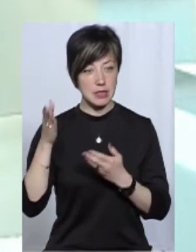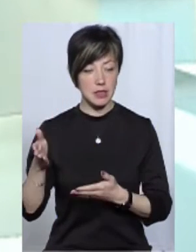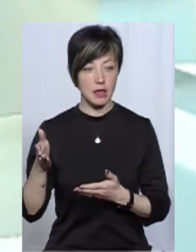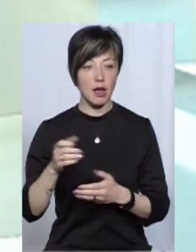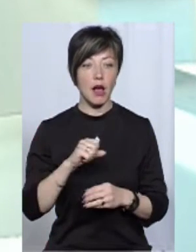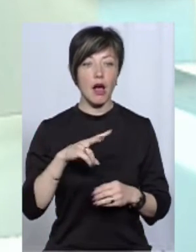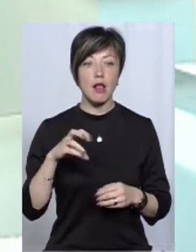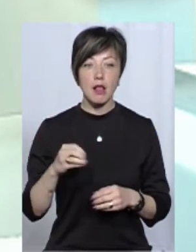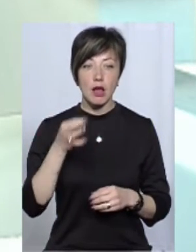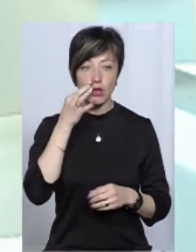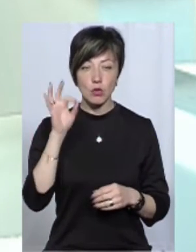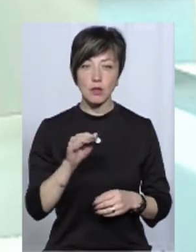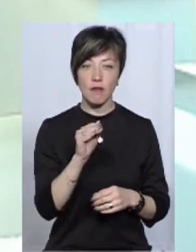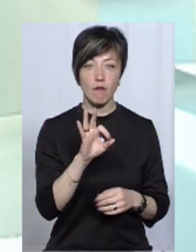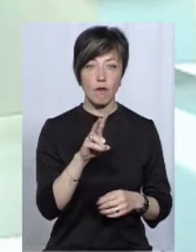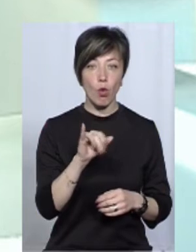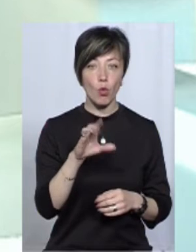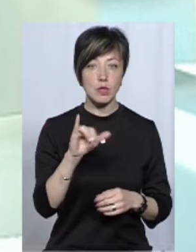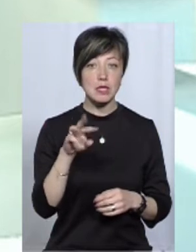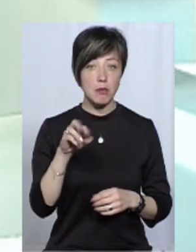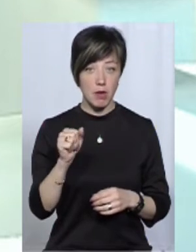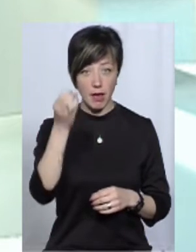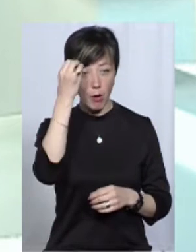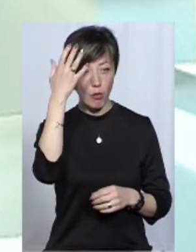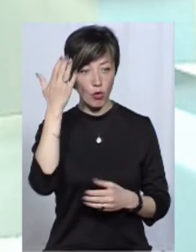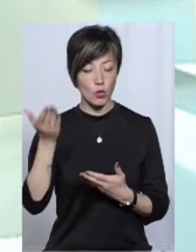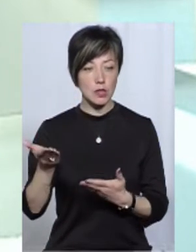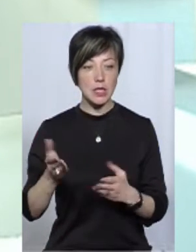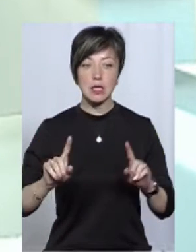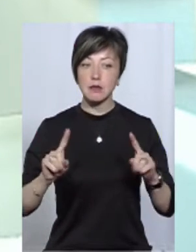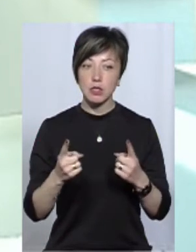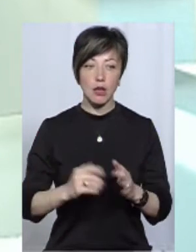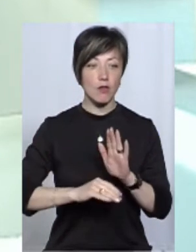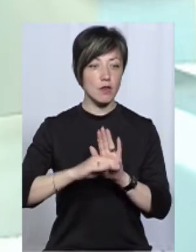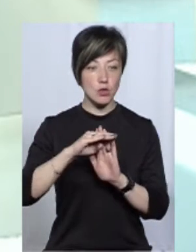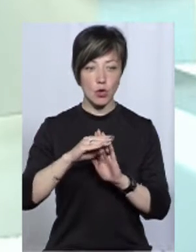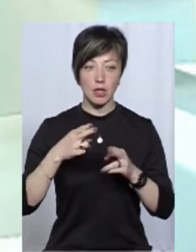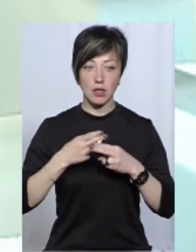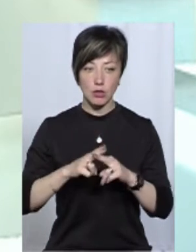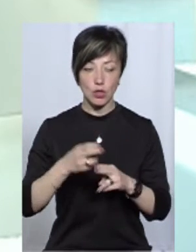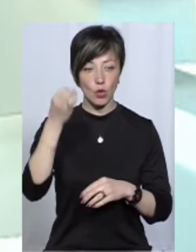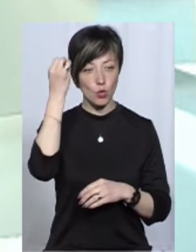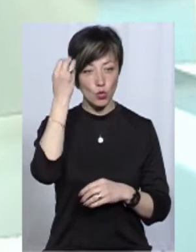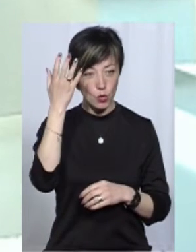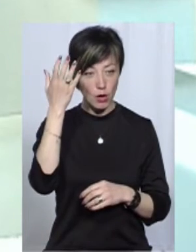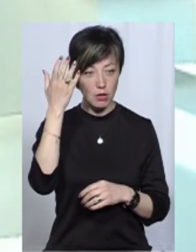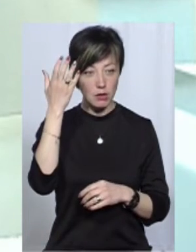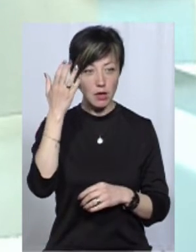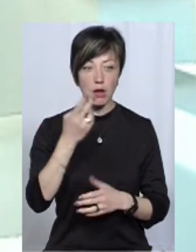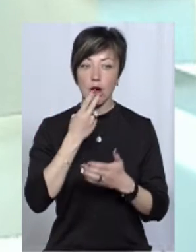Але досвід Фукусіми, країни Японії, якій надзвичайно висока технологічна культура,